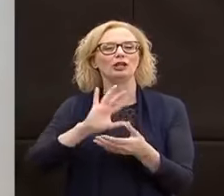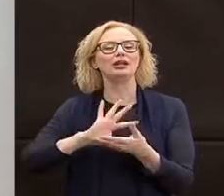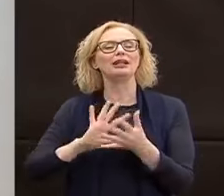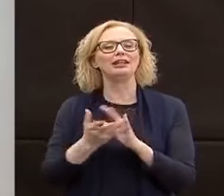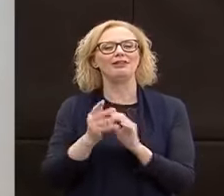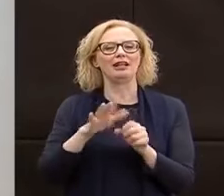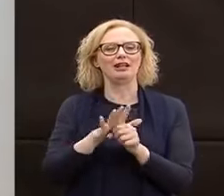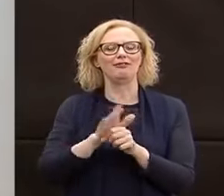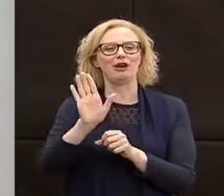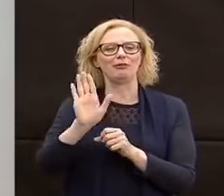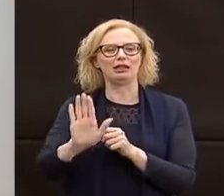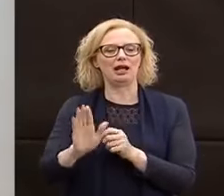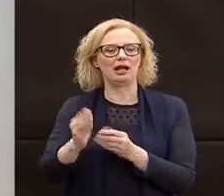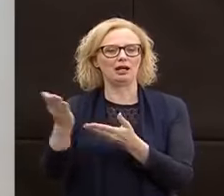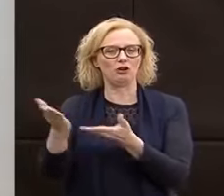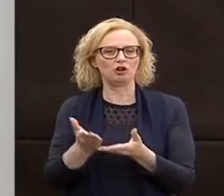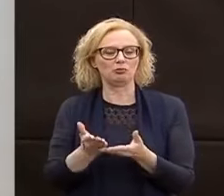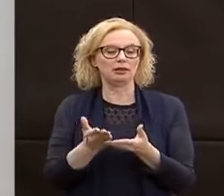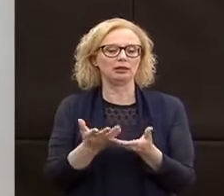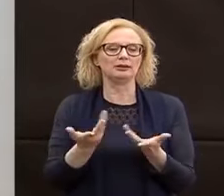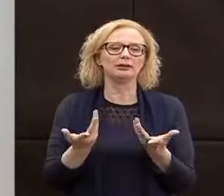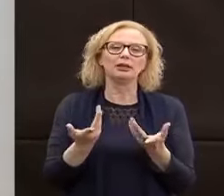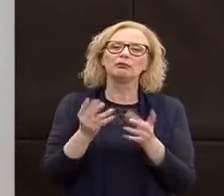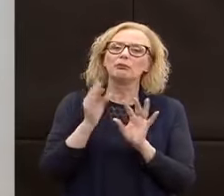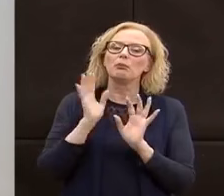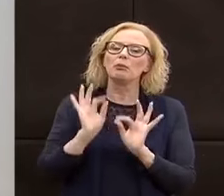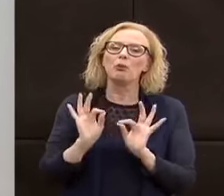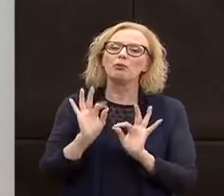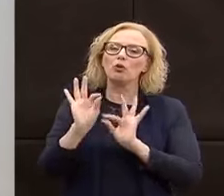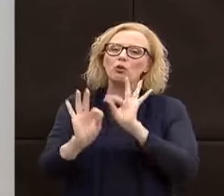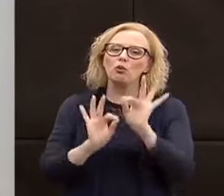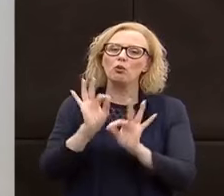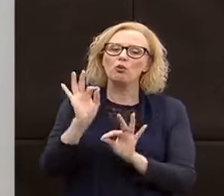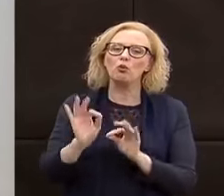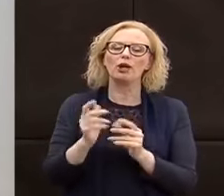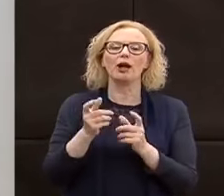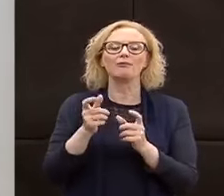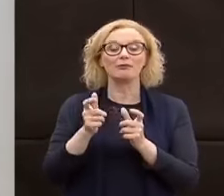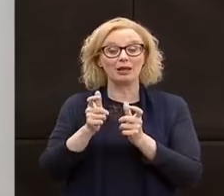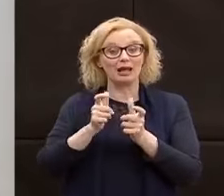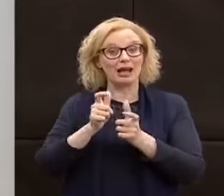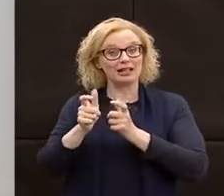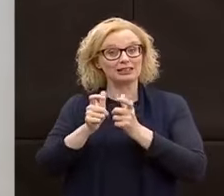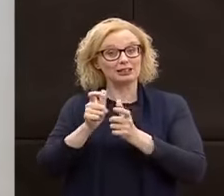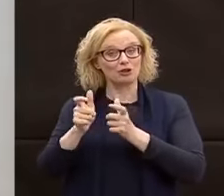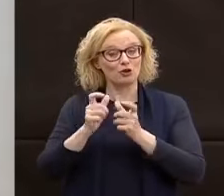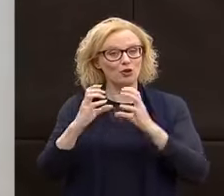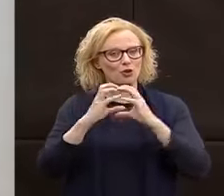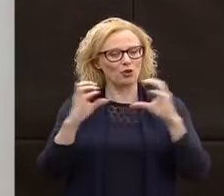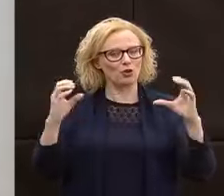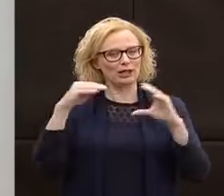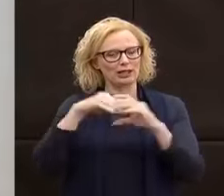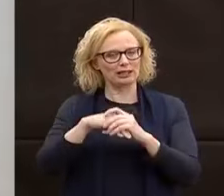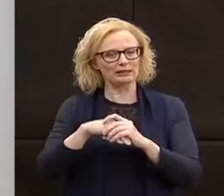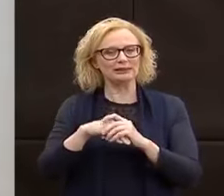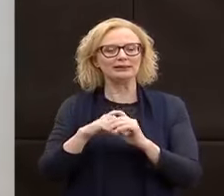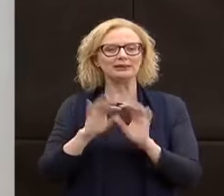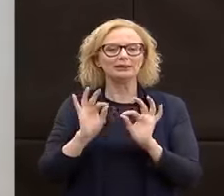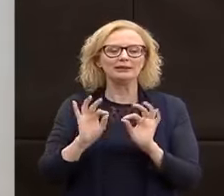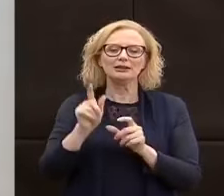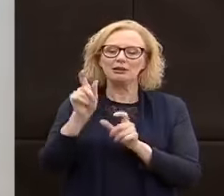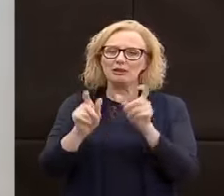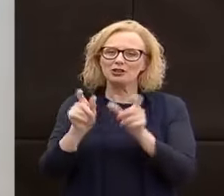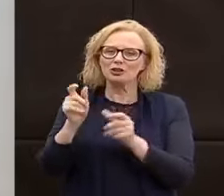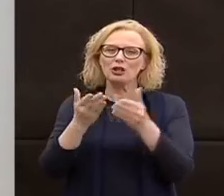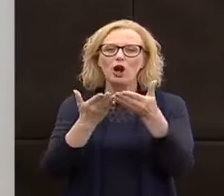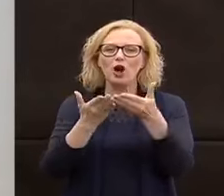grave mancanza. Lo stanno facendo, curando in maniera importante le relazioni all'interno delle strutture, prendendosi cura delle